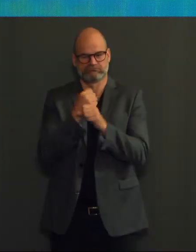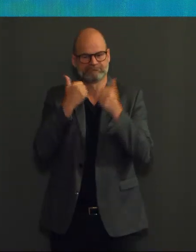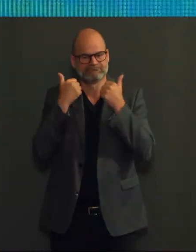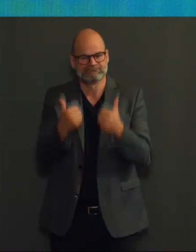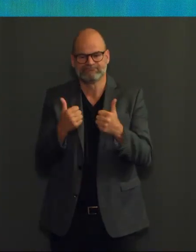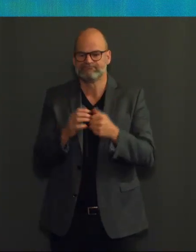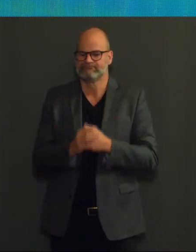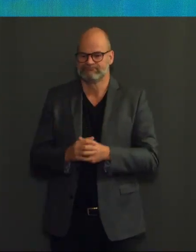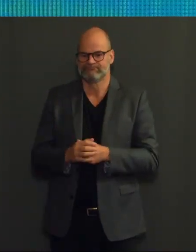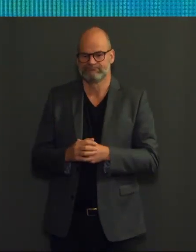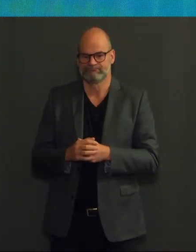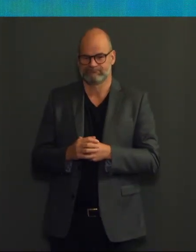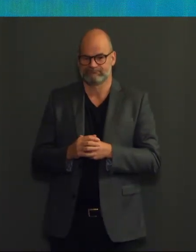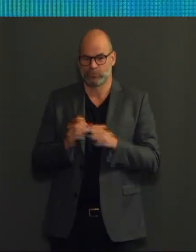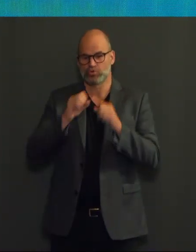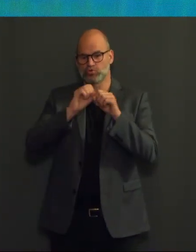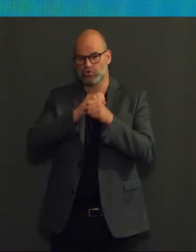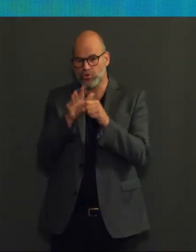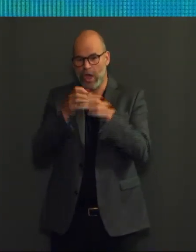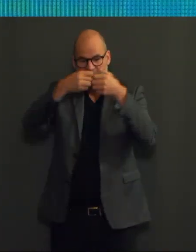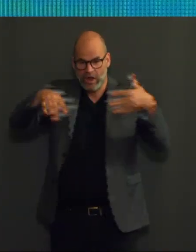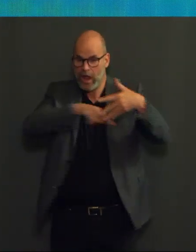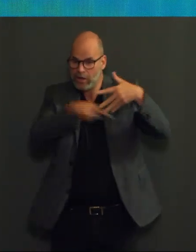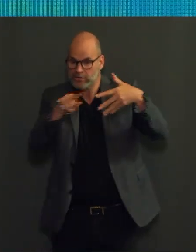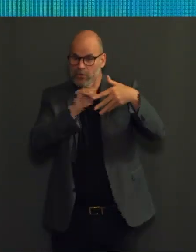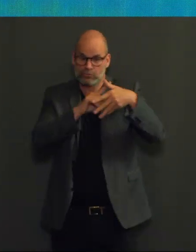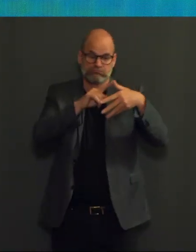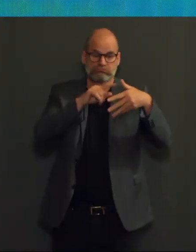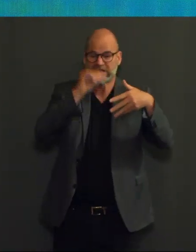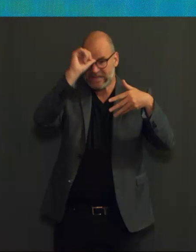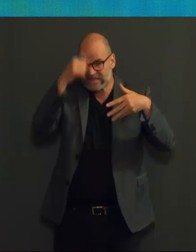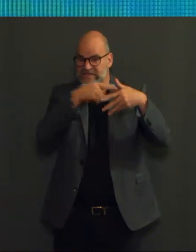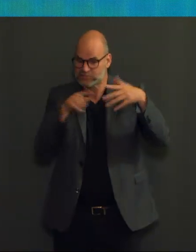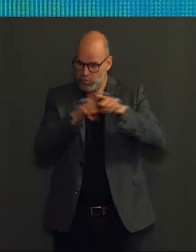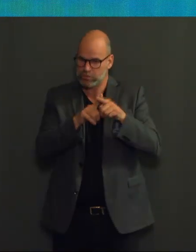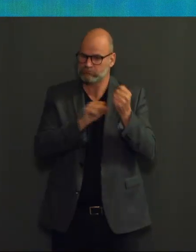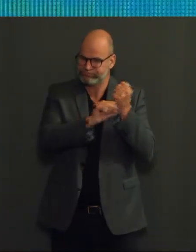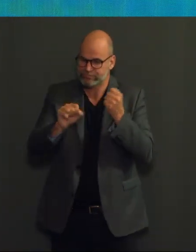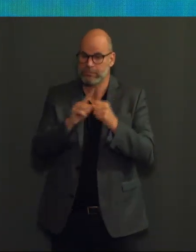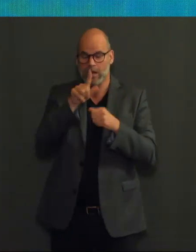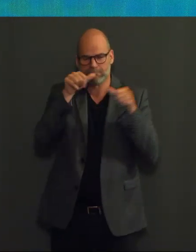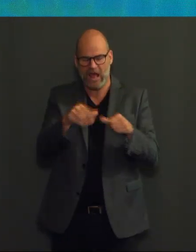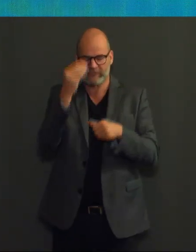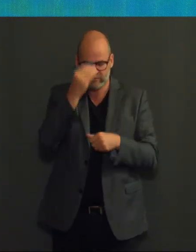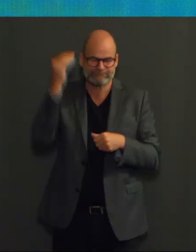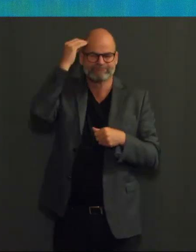variant. Maar het is wel belangrijk om te onthouden dat u het vaccin tijd moet geven.